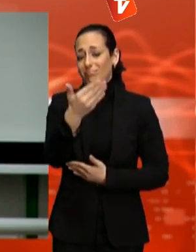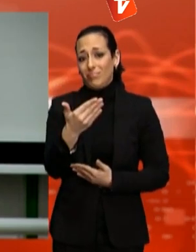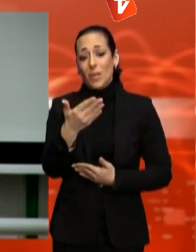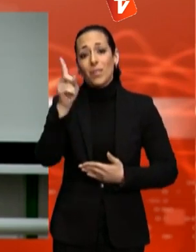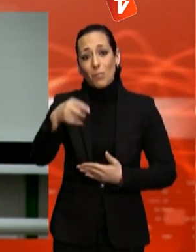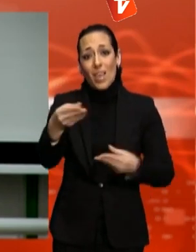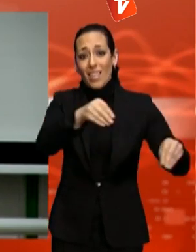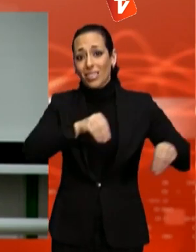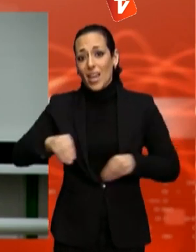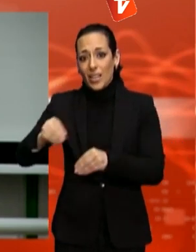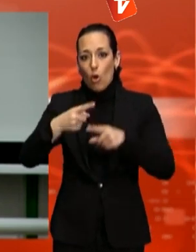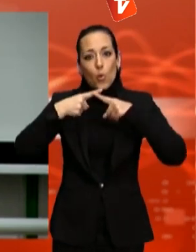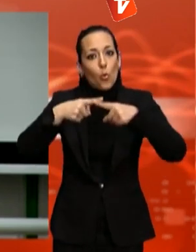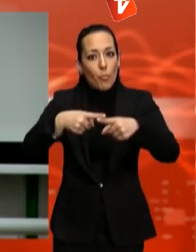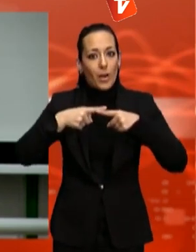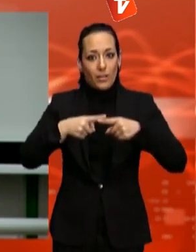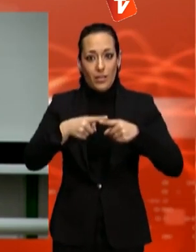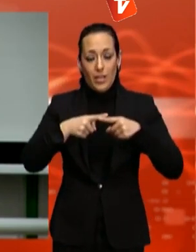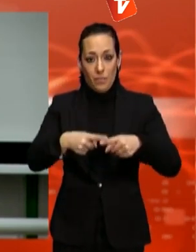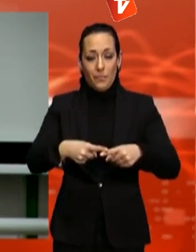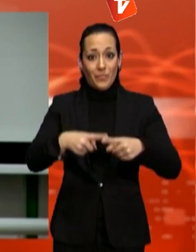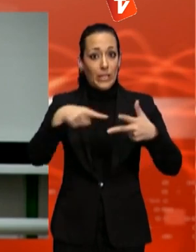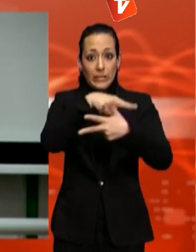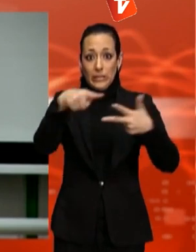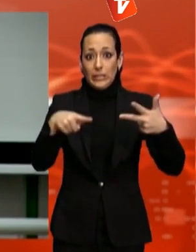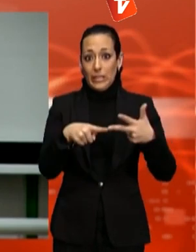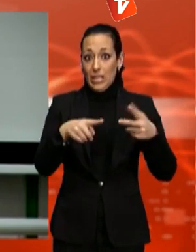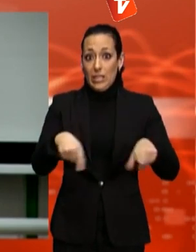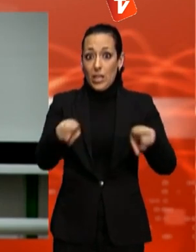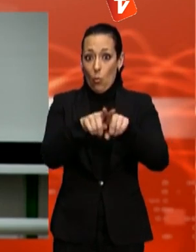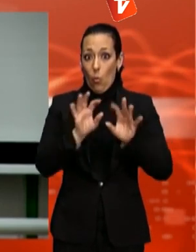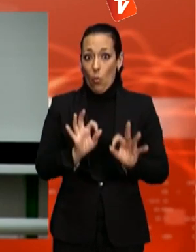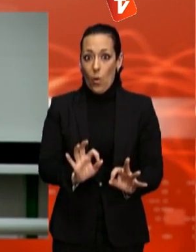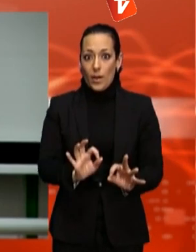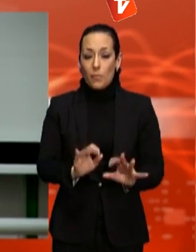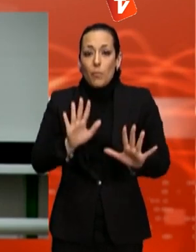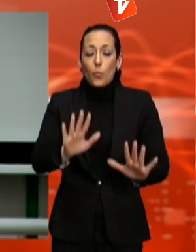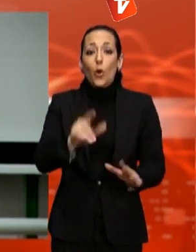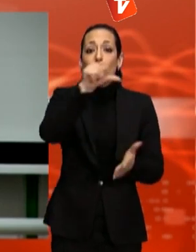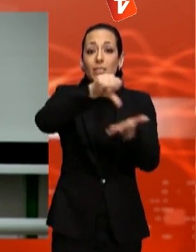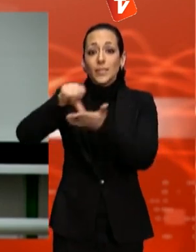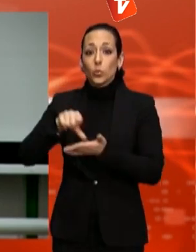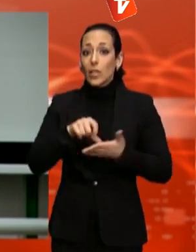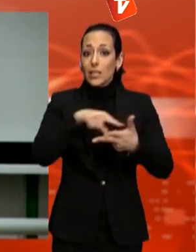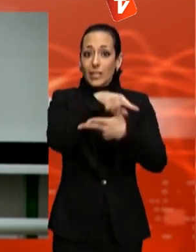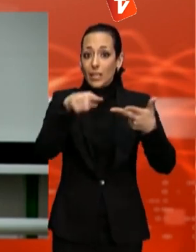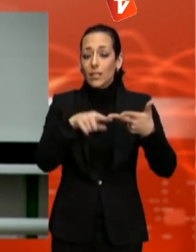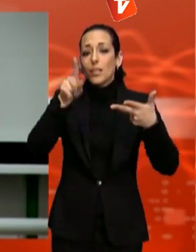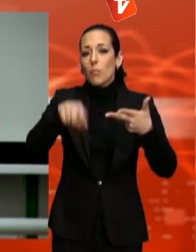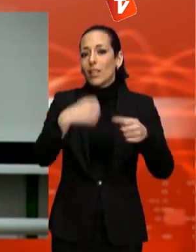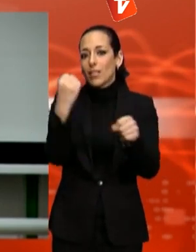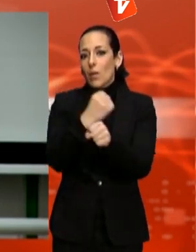Les tres ciutats compartim aquest posicionament envers una estratègia econòmica comuna. Però les tres ciutats treballem aquest